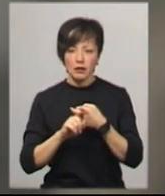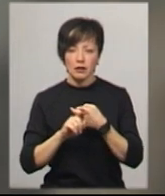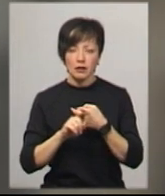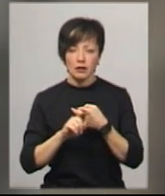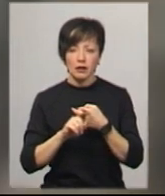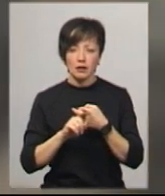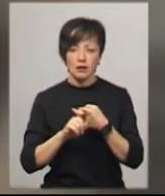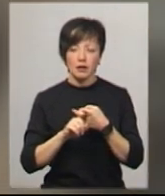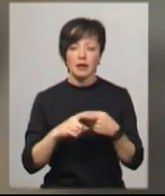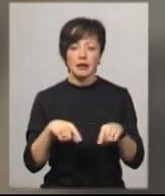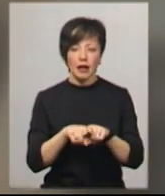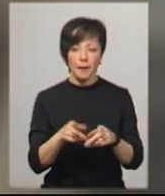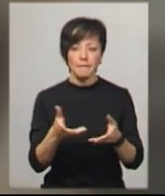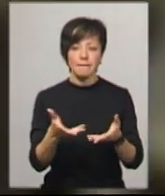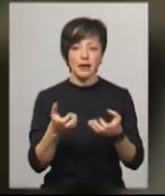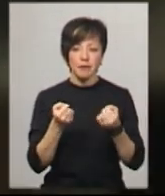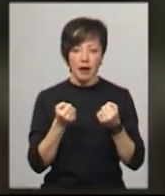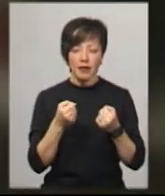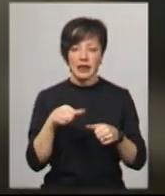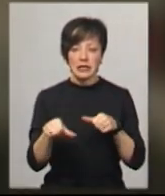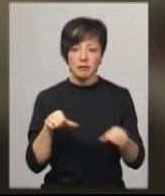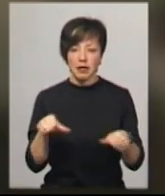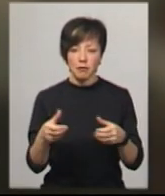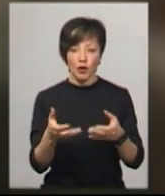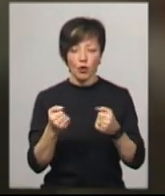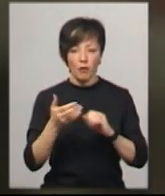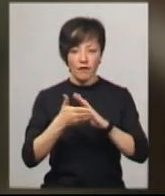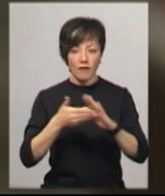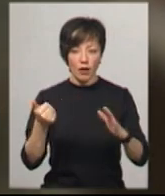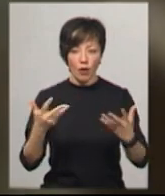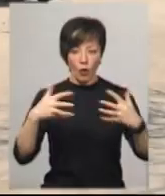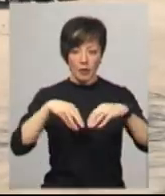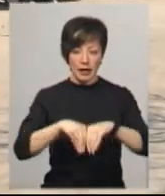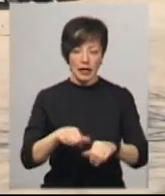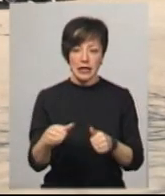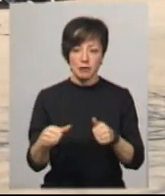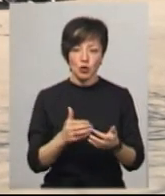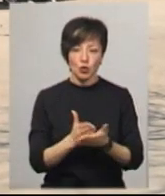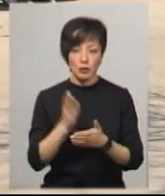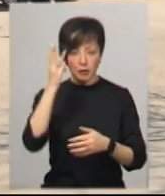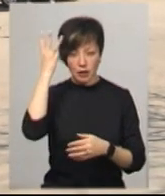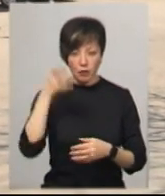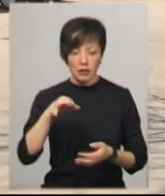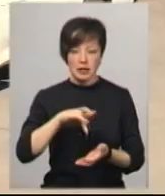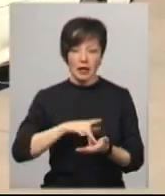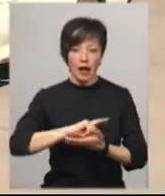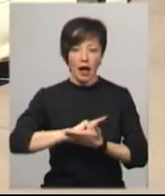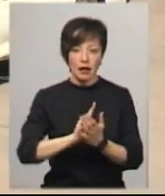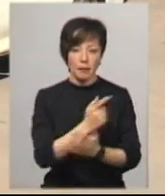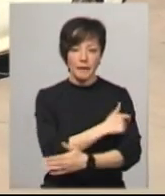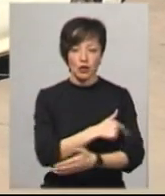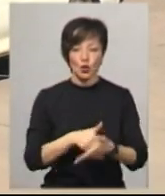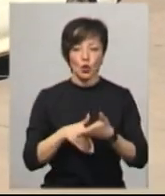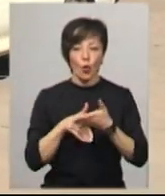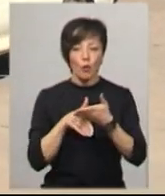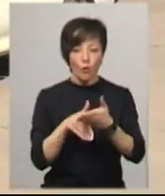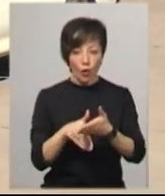Так приймає виклик Настя Кисельдиспетчер прийому виклик об'єднаної диспетчерської служби. Хмельницький обласний центр екстреної медичної допомоги,